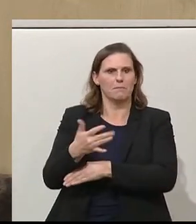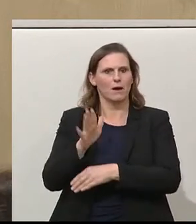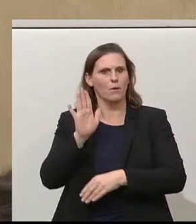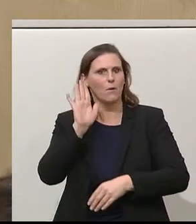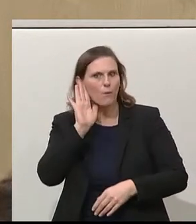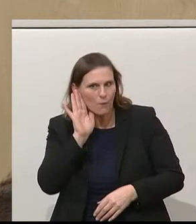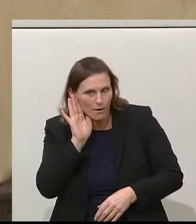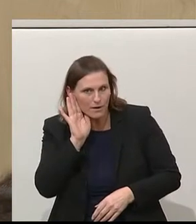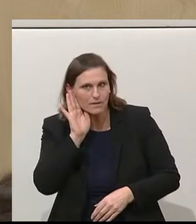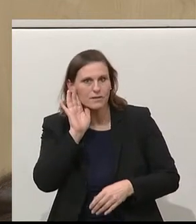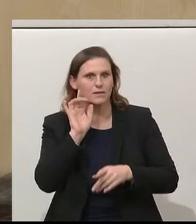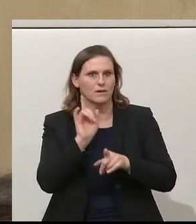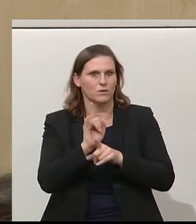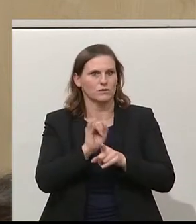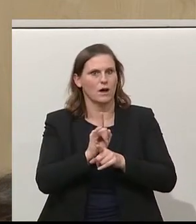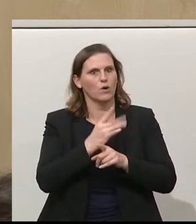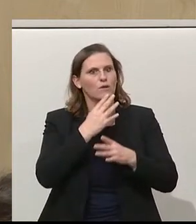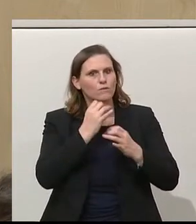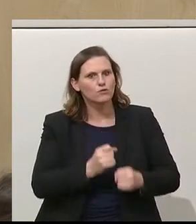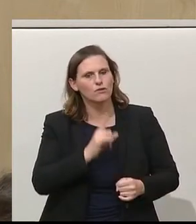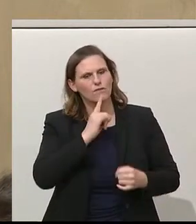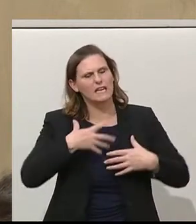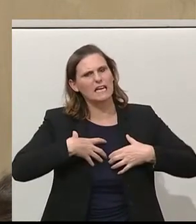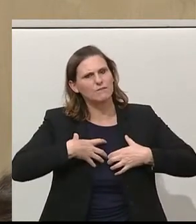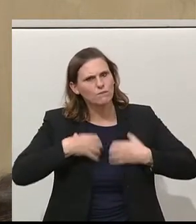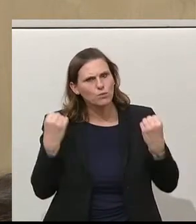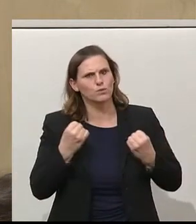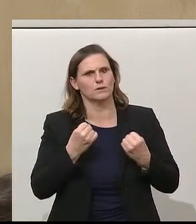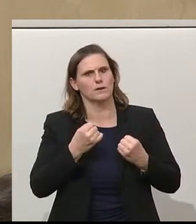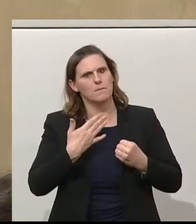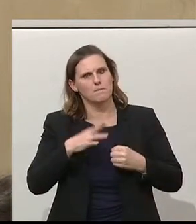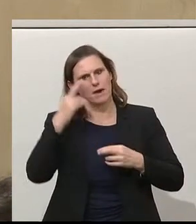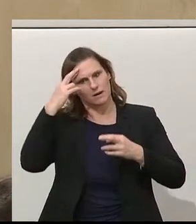und ich wünsche mir weniger Wut und mehr Wertschätzung.